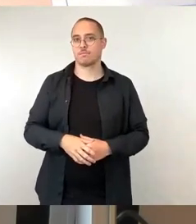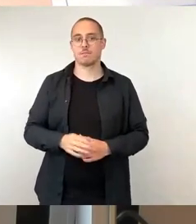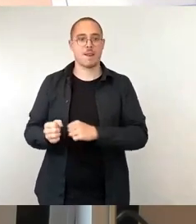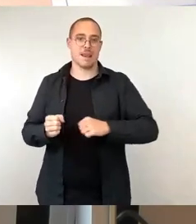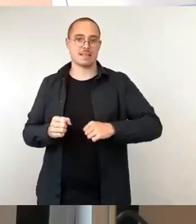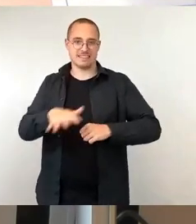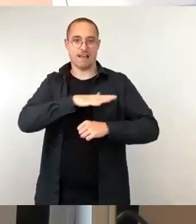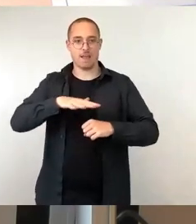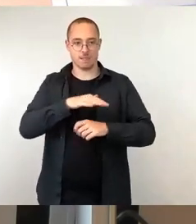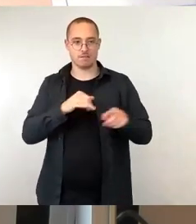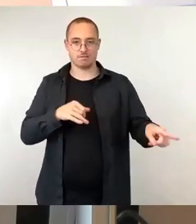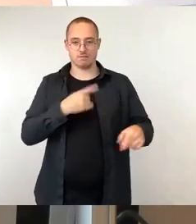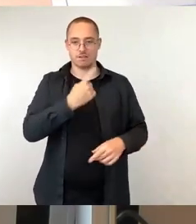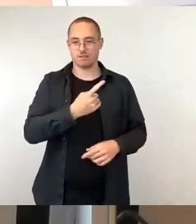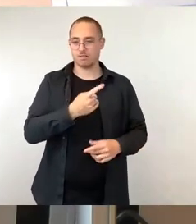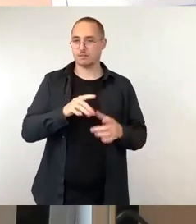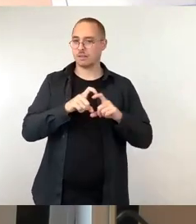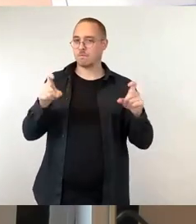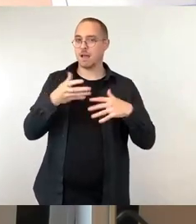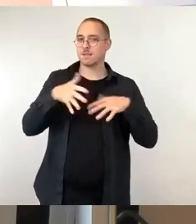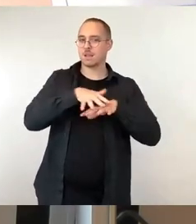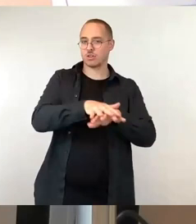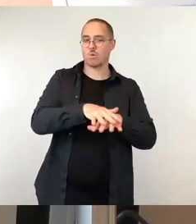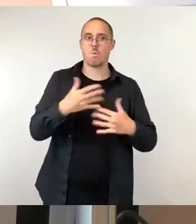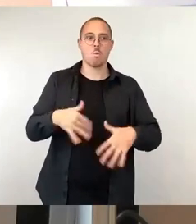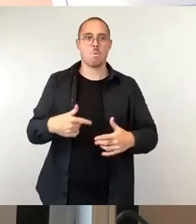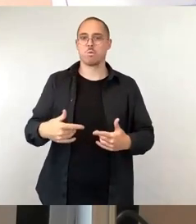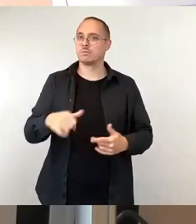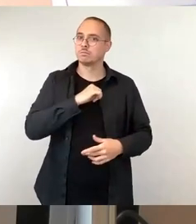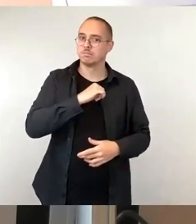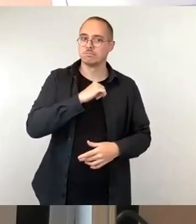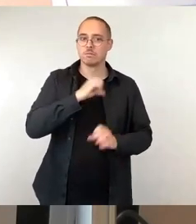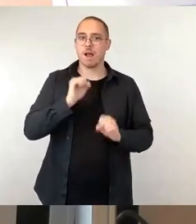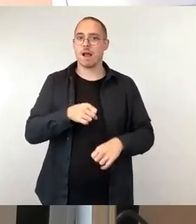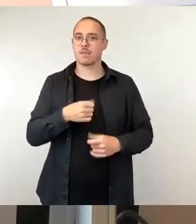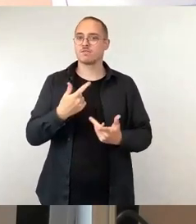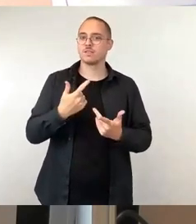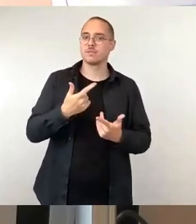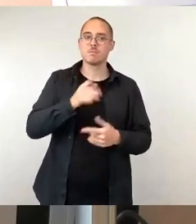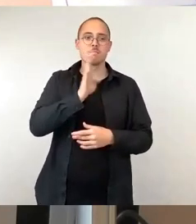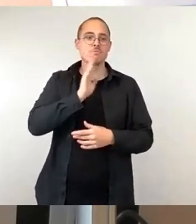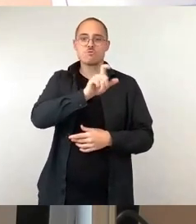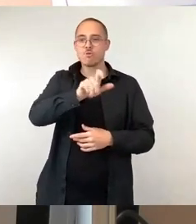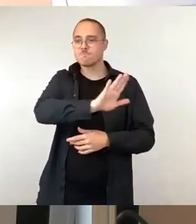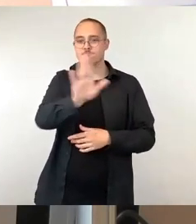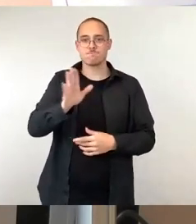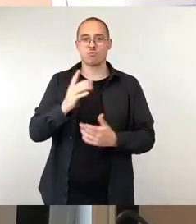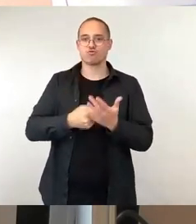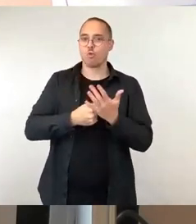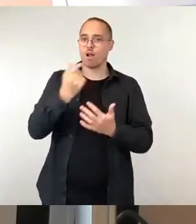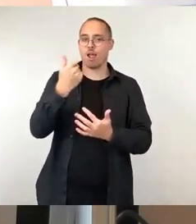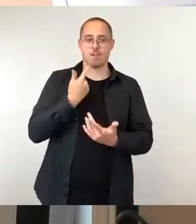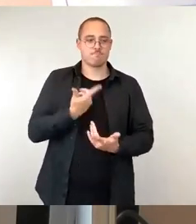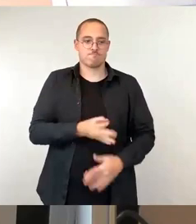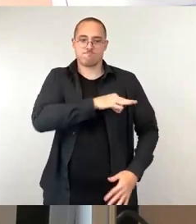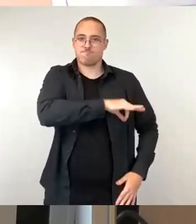allem interessante Möglichkeiten sehen, Steuergeld der Bürger in die Tasche ihrer hauseigenen Vereine und Initiativen zu stecken und wo man unter